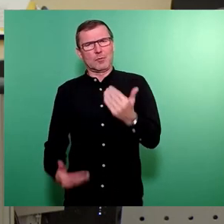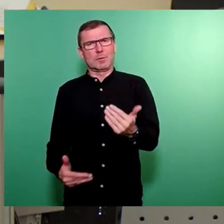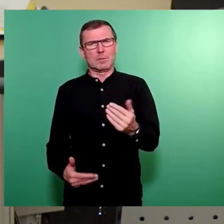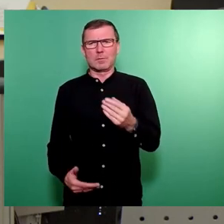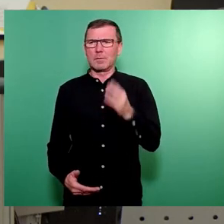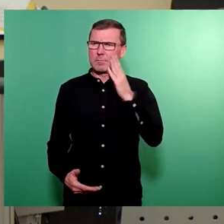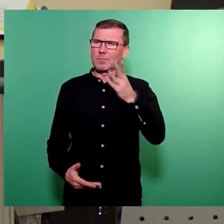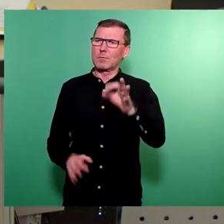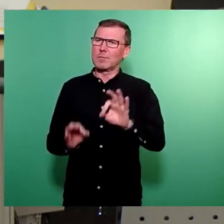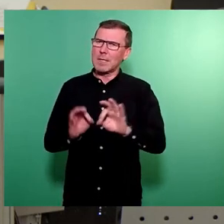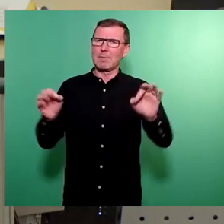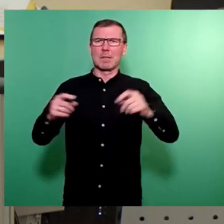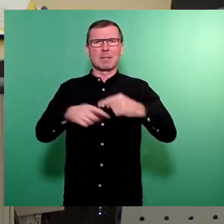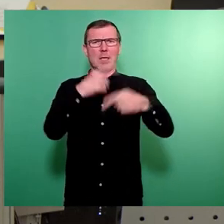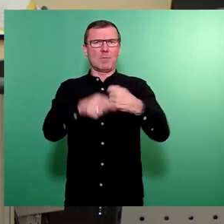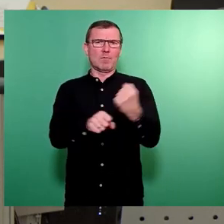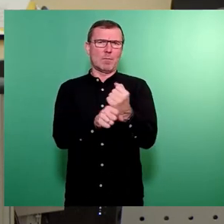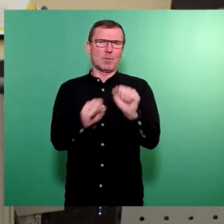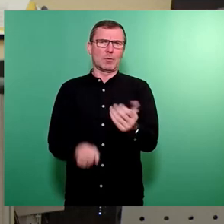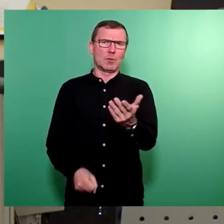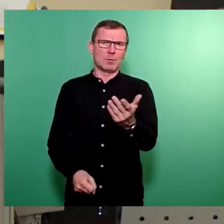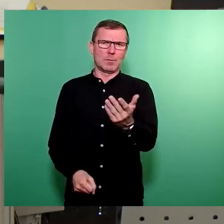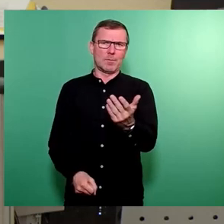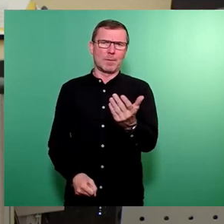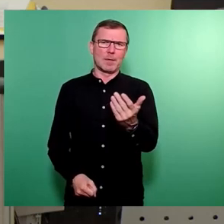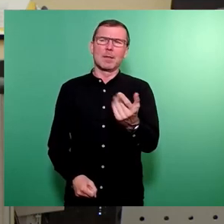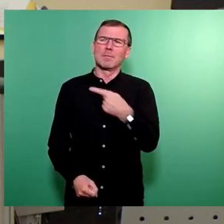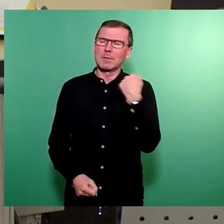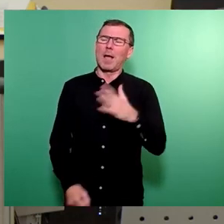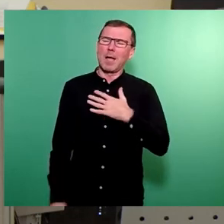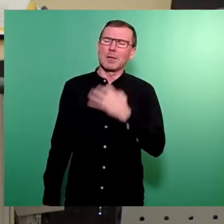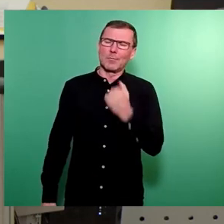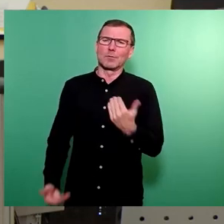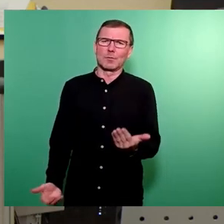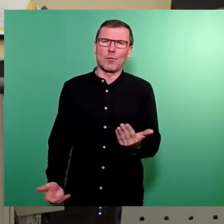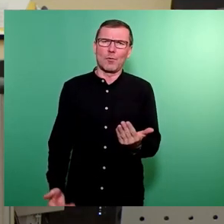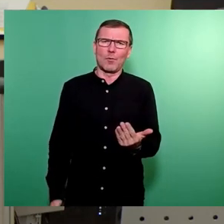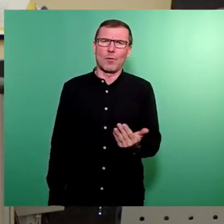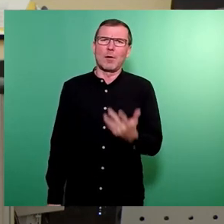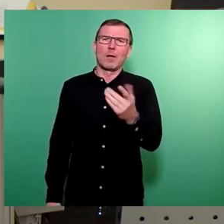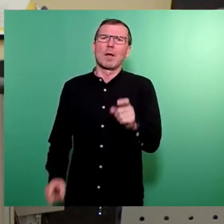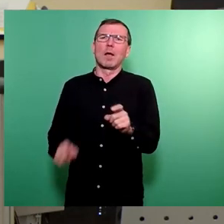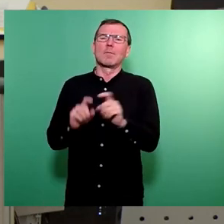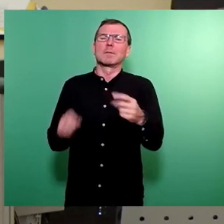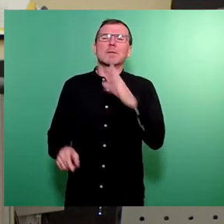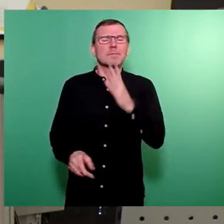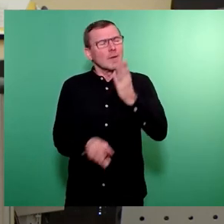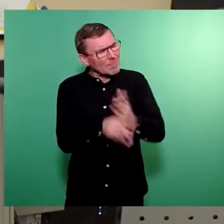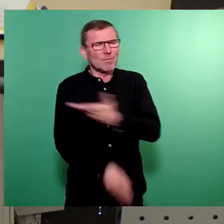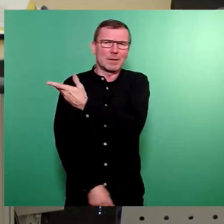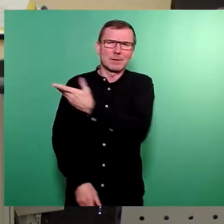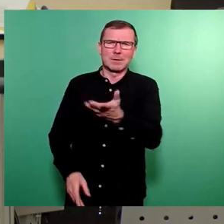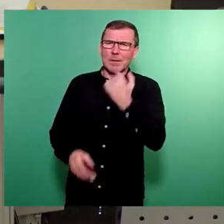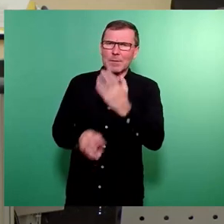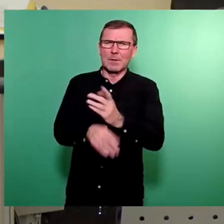Verfahren in Zukunft. Sie hatten es sich eigentlich alle gewünscht. Aber bei dem Thema Haushalt... Herr Leibmann, jetzt ist wirklich aber Schluss mit der